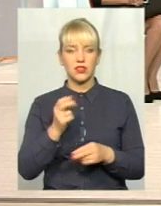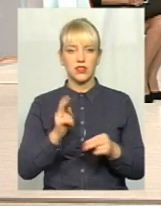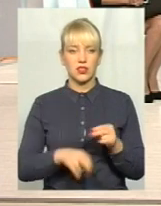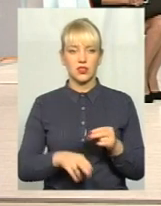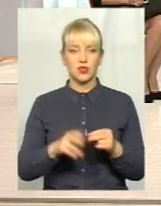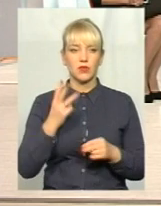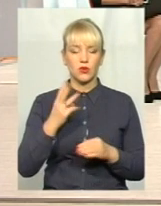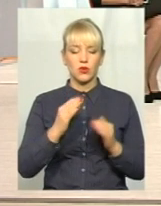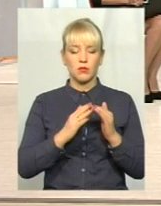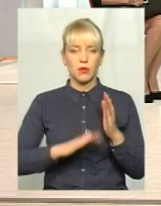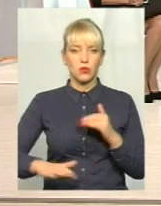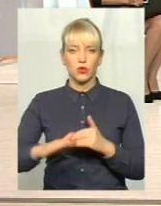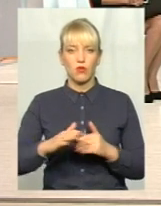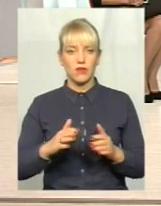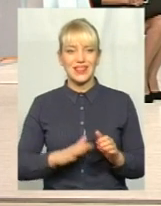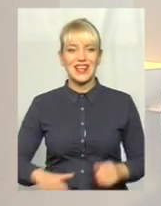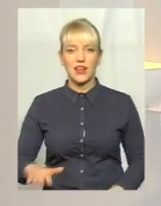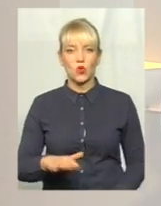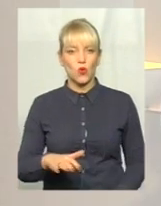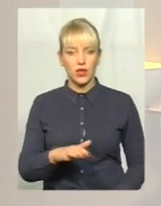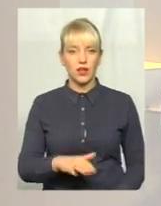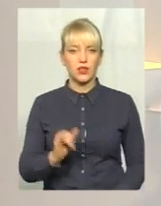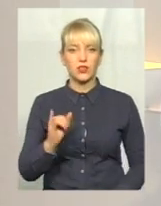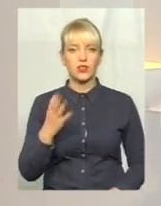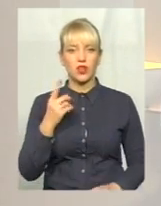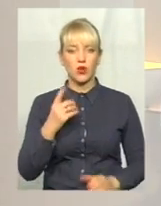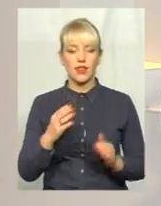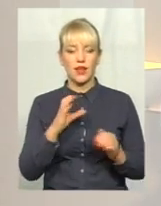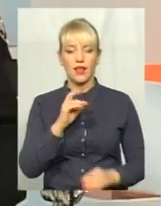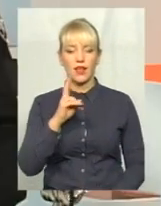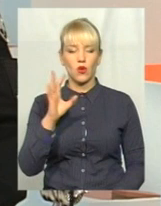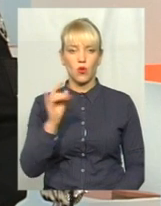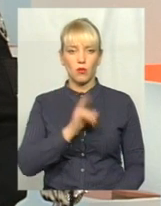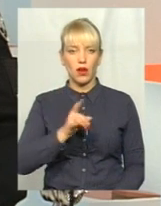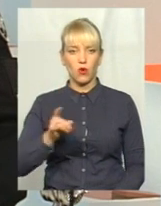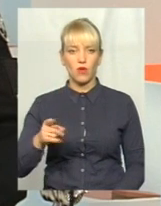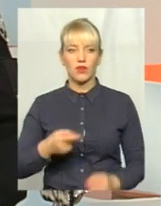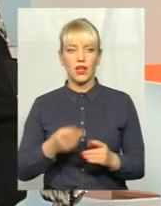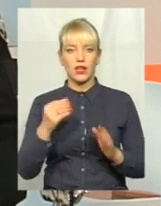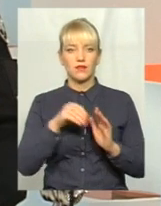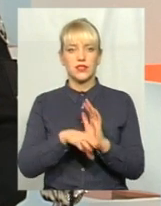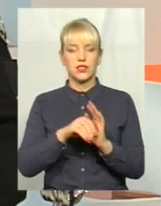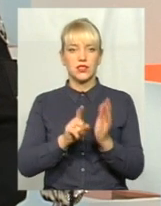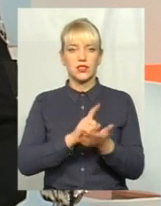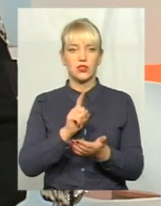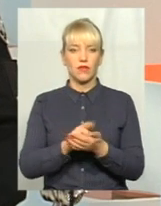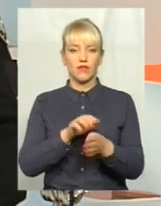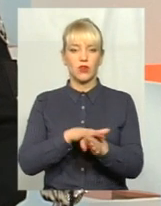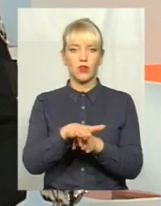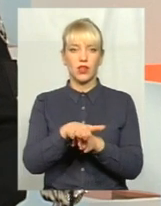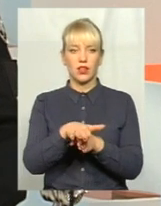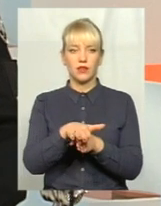на трьох прибудинкових територіях. Ще одна екопарковка, інвестиційне зобов'язання виконала